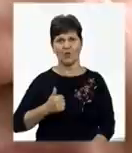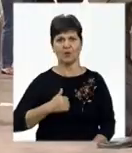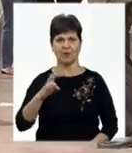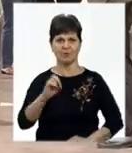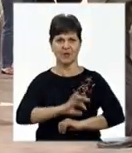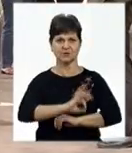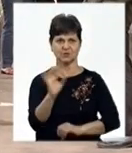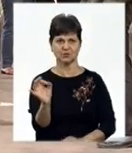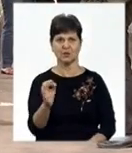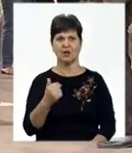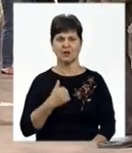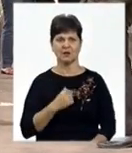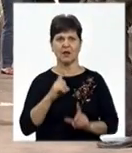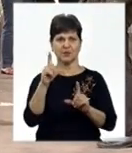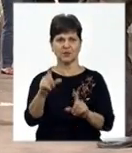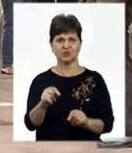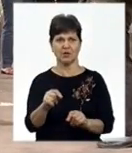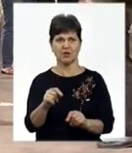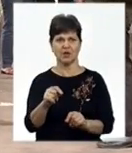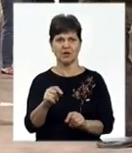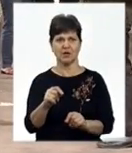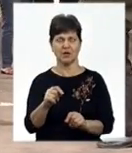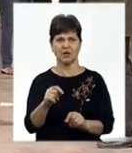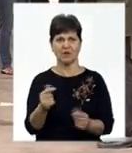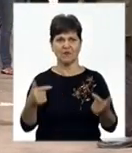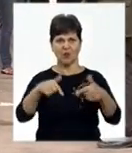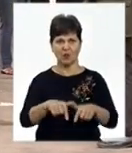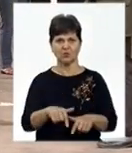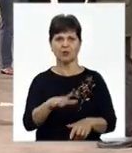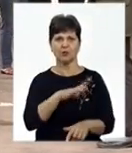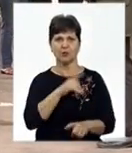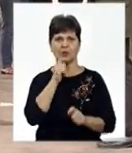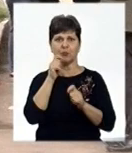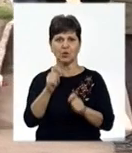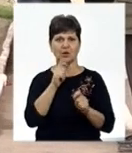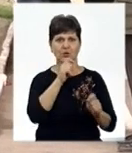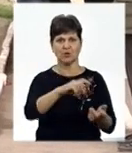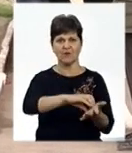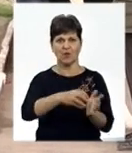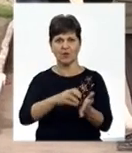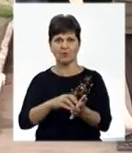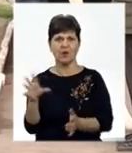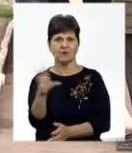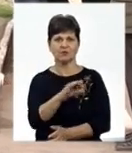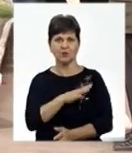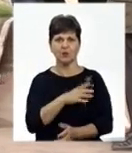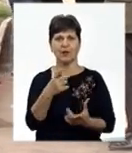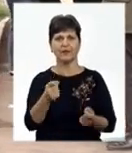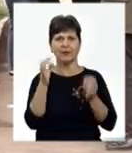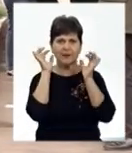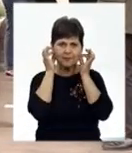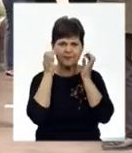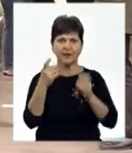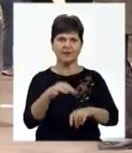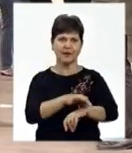сході. Приїжджали гості ось нещодавно, і були подарунки в коробках. В ній було усе – для кульчиків, для